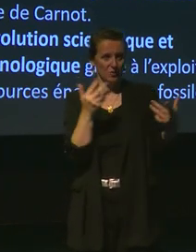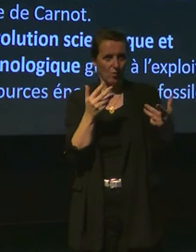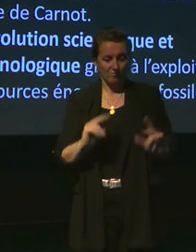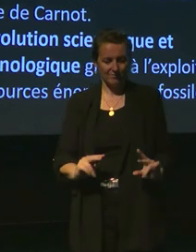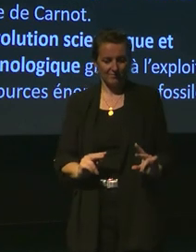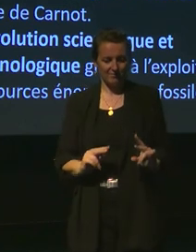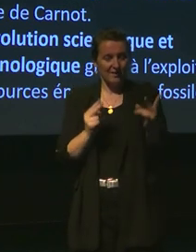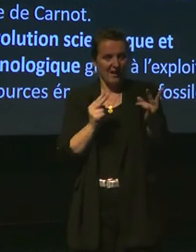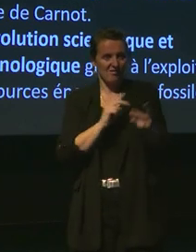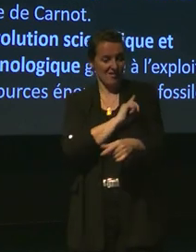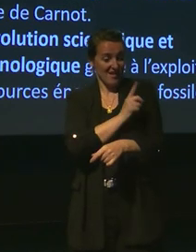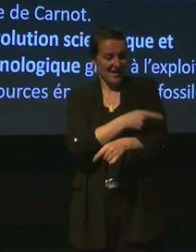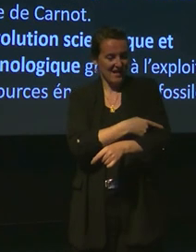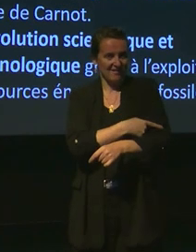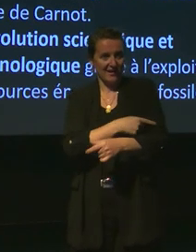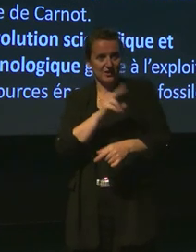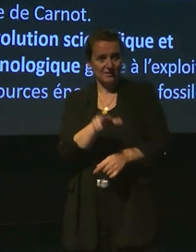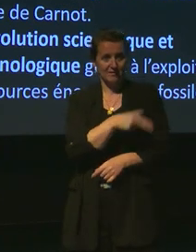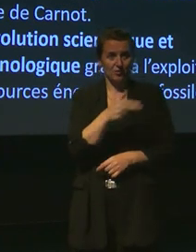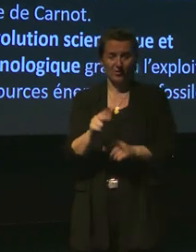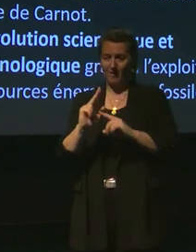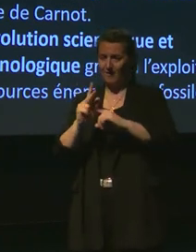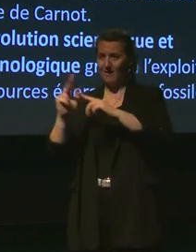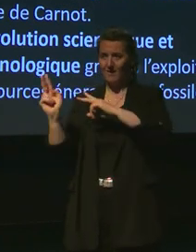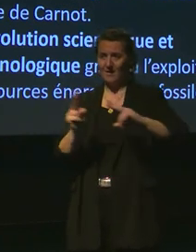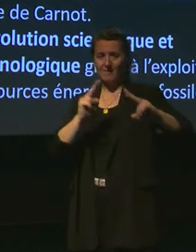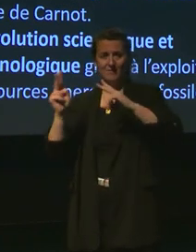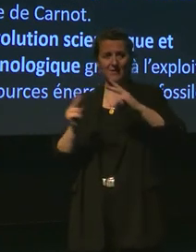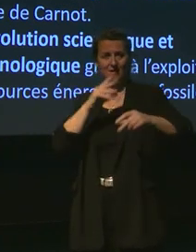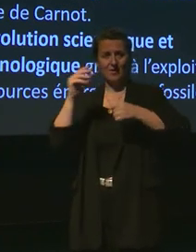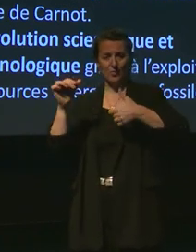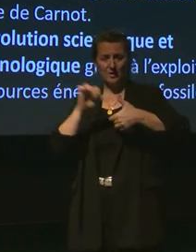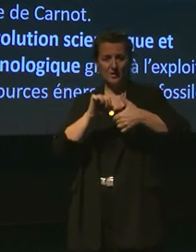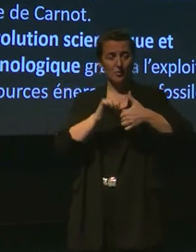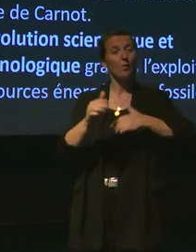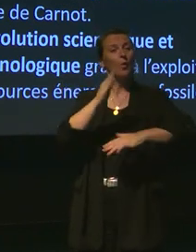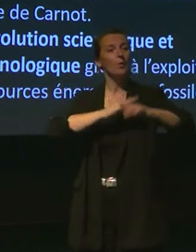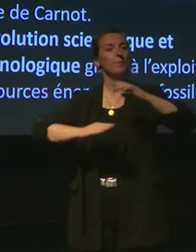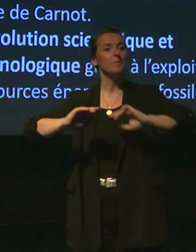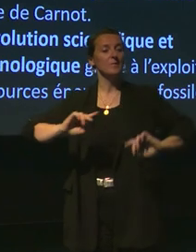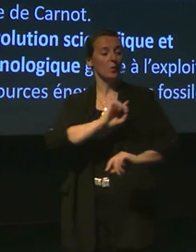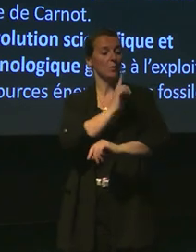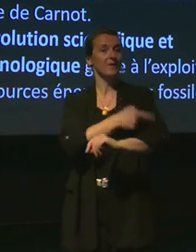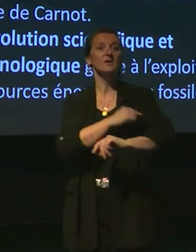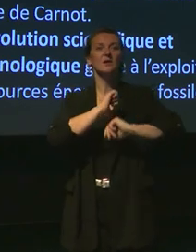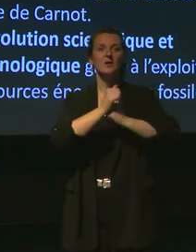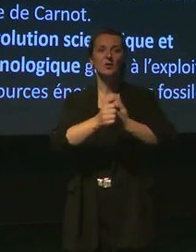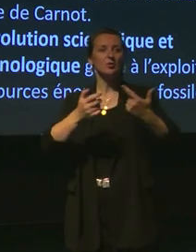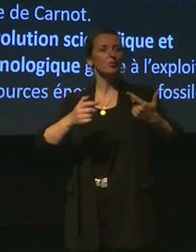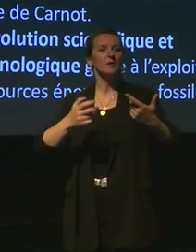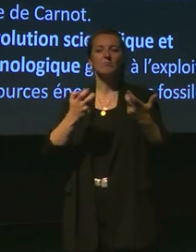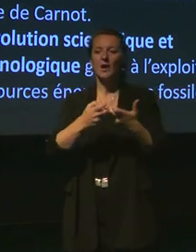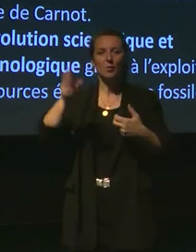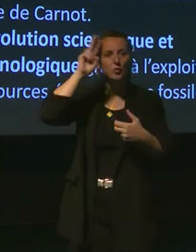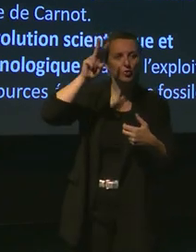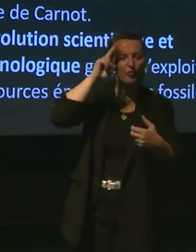énergies naturelles, éoliennes et hydroïques, et les bioénergies, c'est-à-dire la force des bras, des chevaux et des